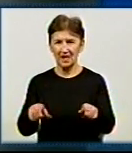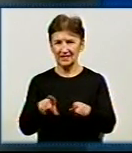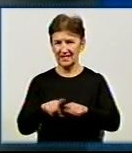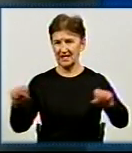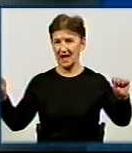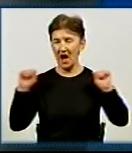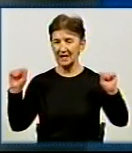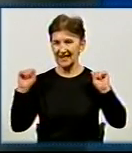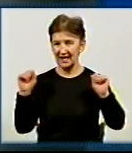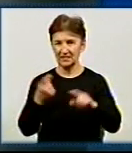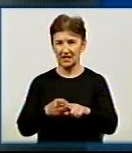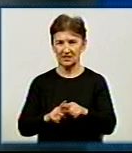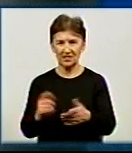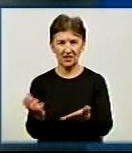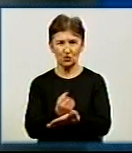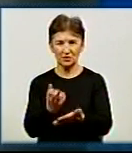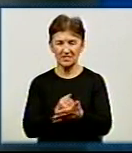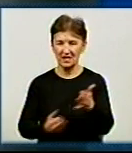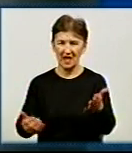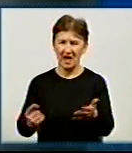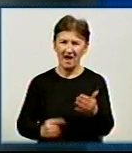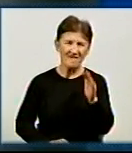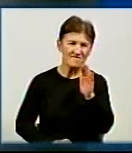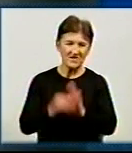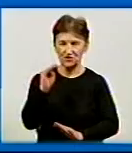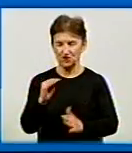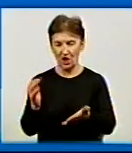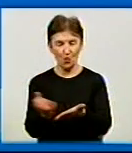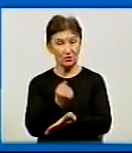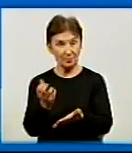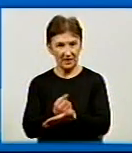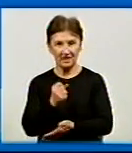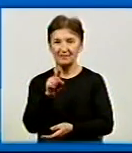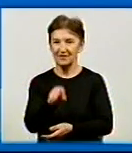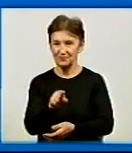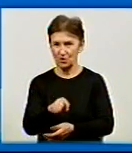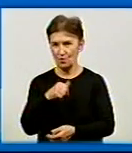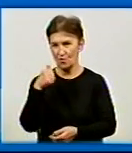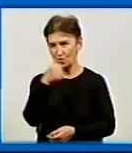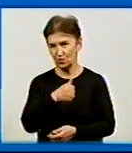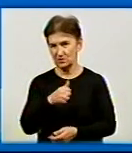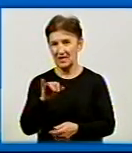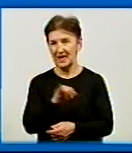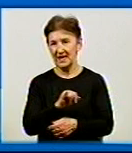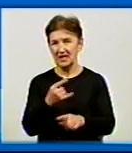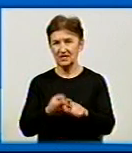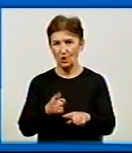досягли найвищих успіхів, найвищих успіхів в цьому році. І тому